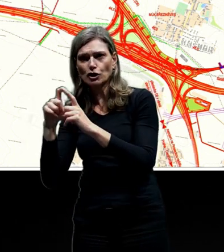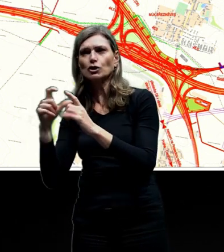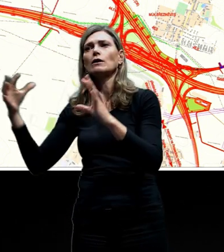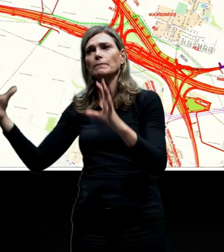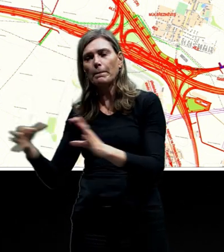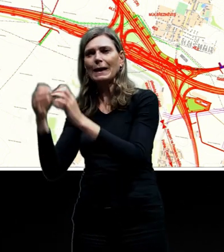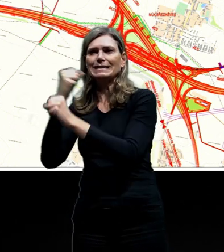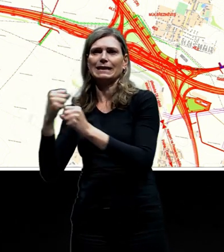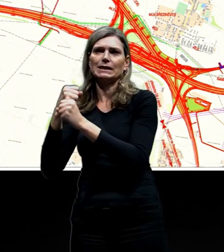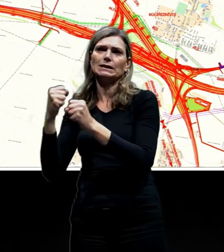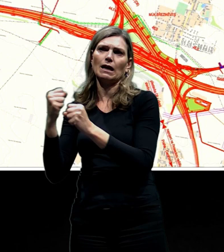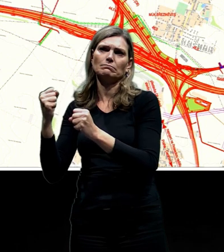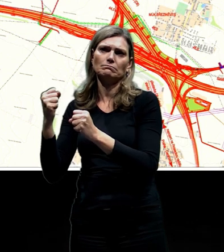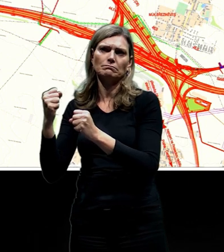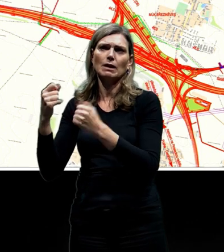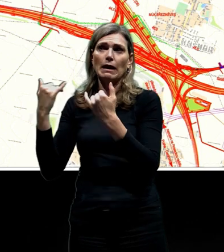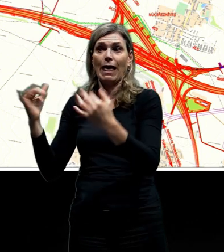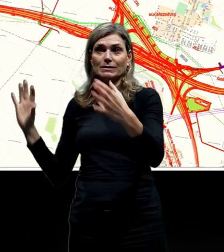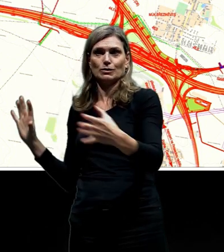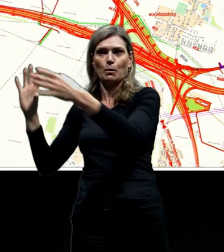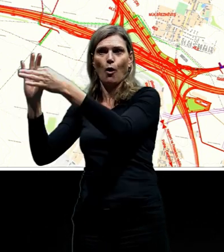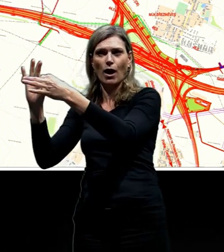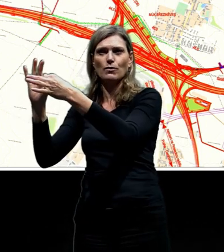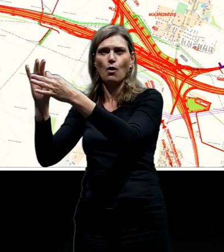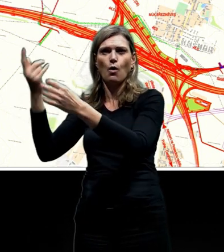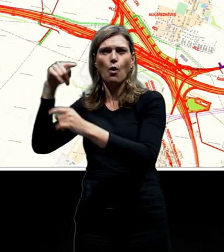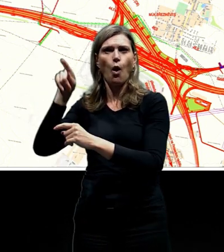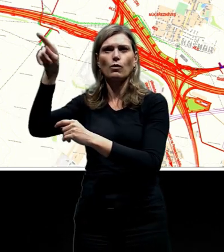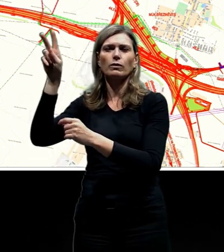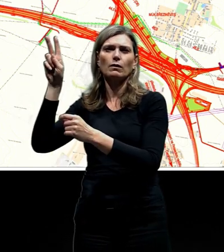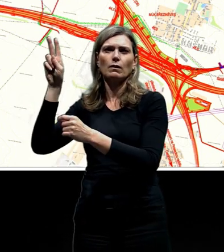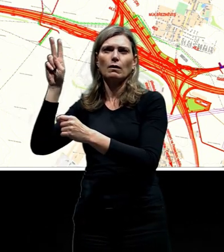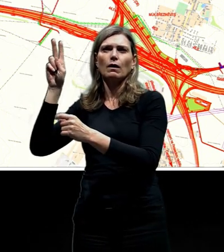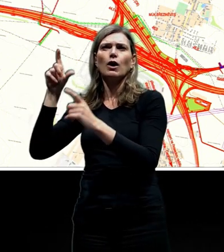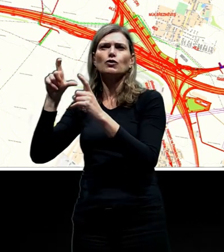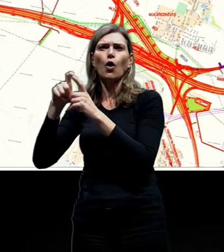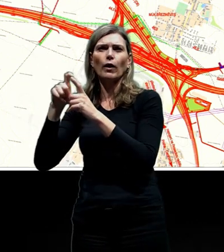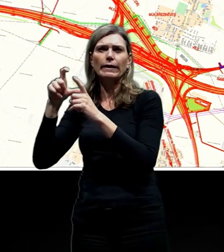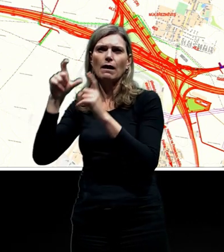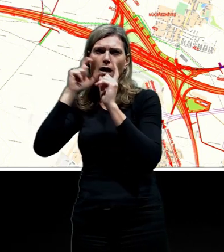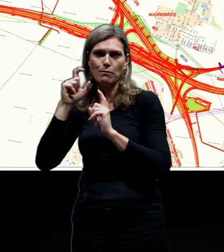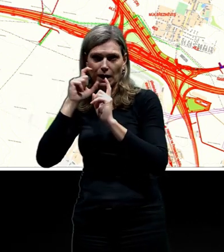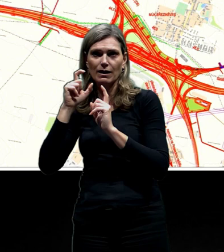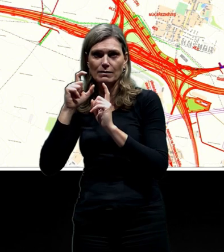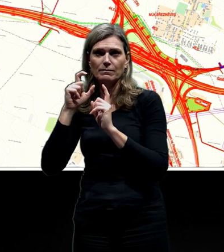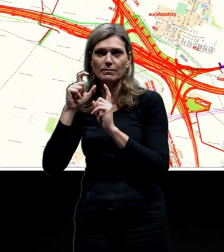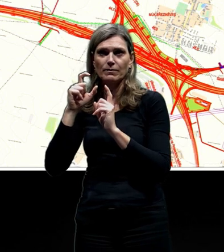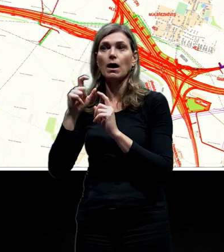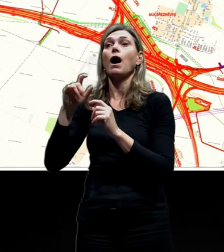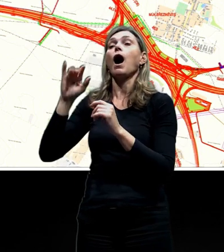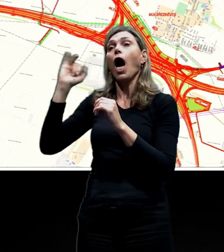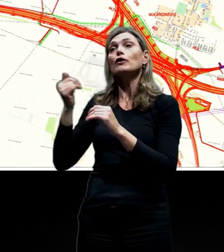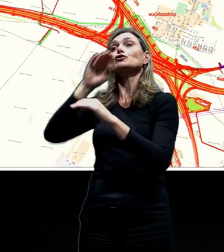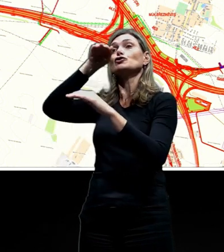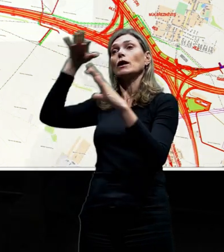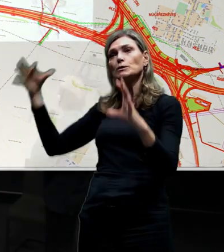napojuje vlastně stávající dnešní silnici jídoucí přes dolní Chabry a pak je zaústěna